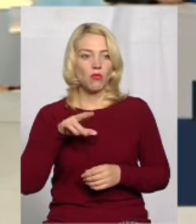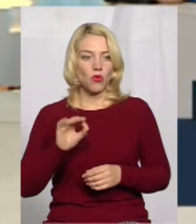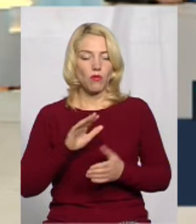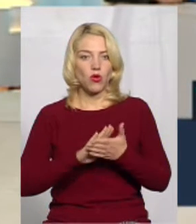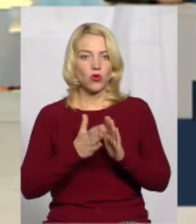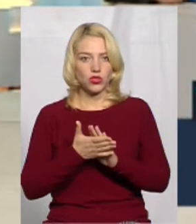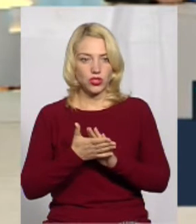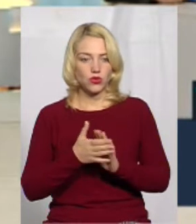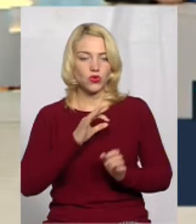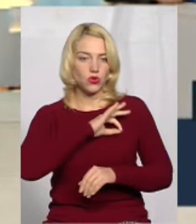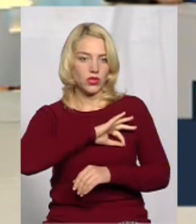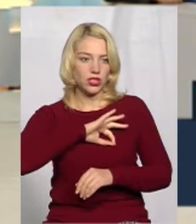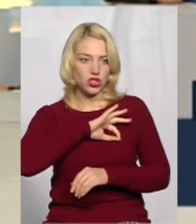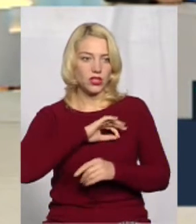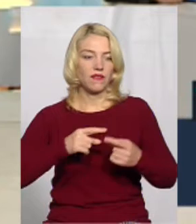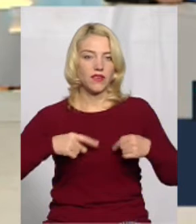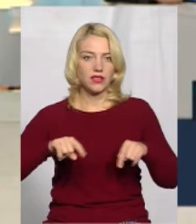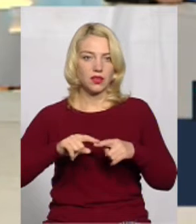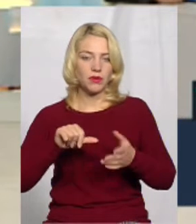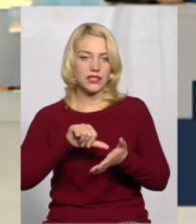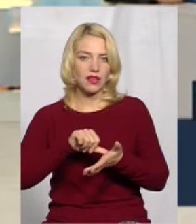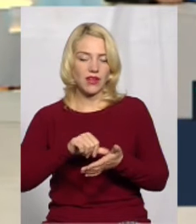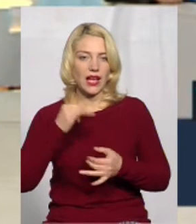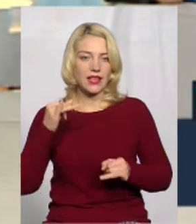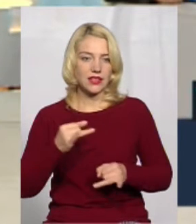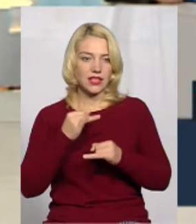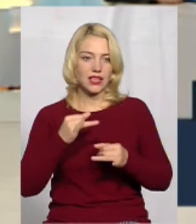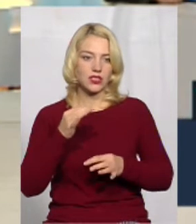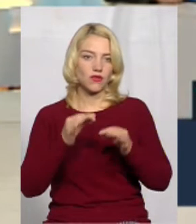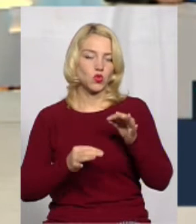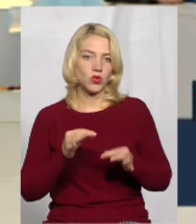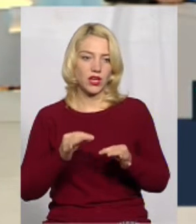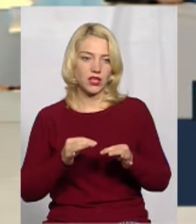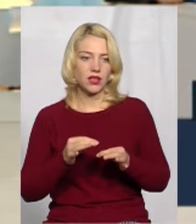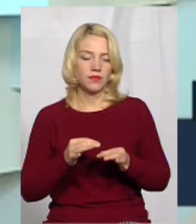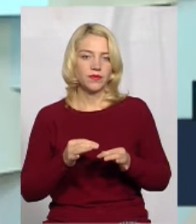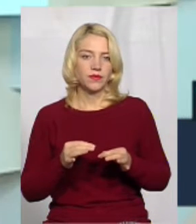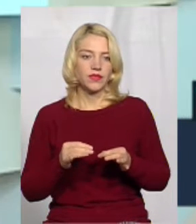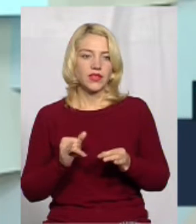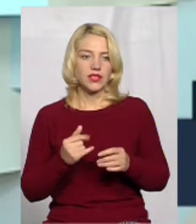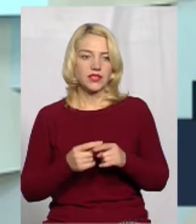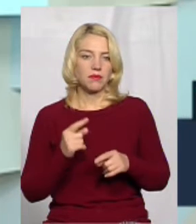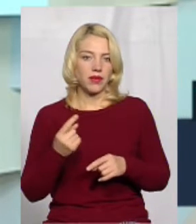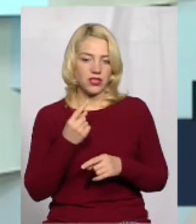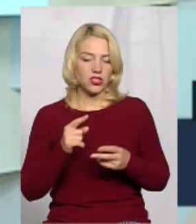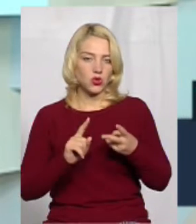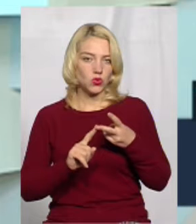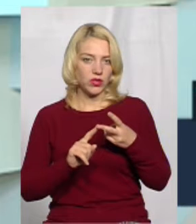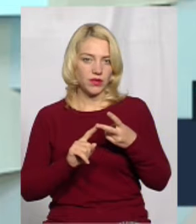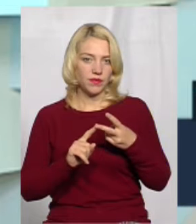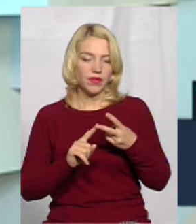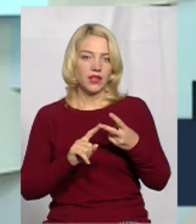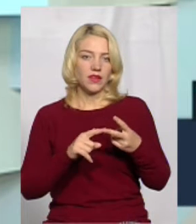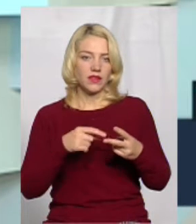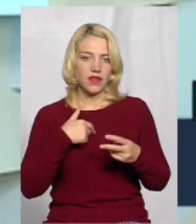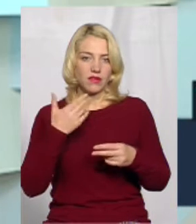положенню юридичний відділ представляє інтереси в судах. І це перше. Друге, ну